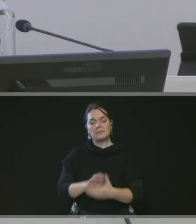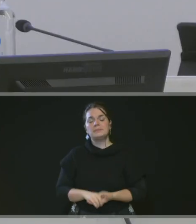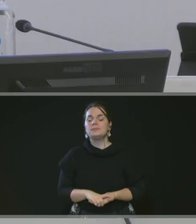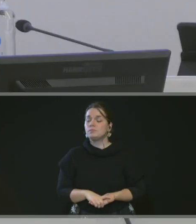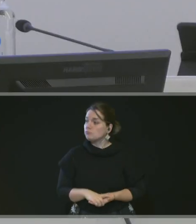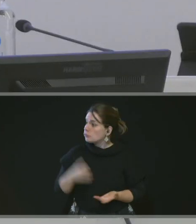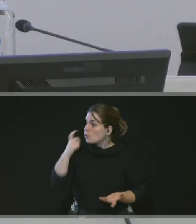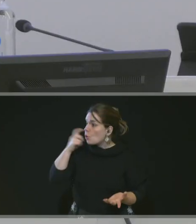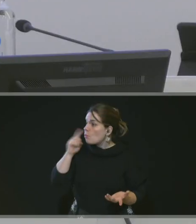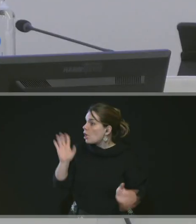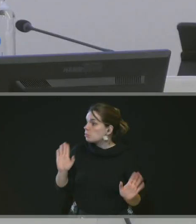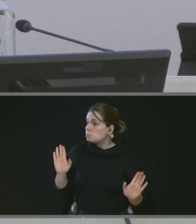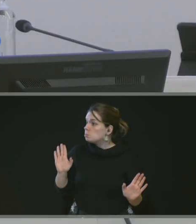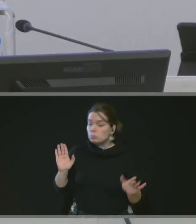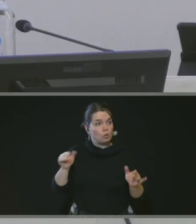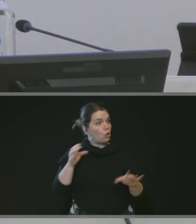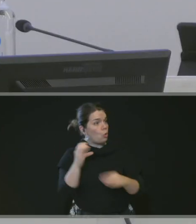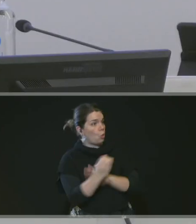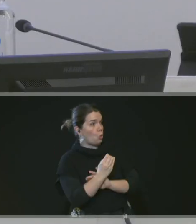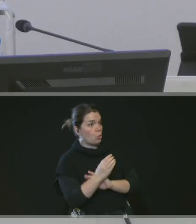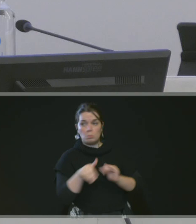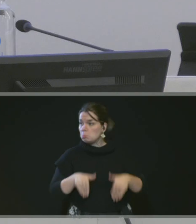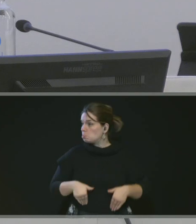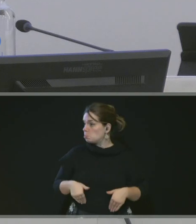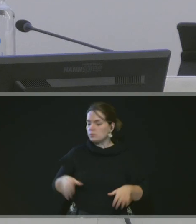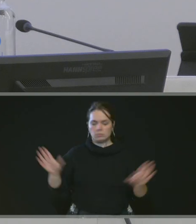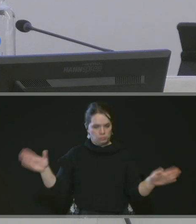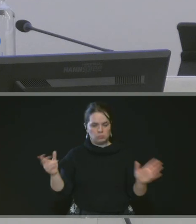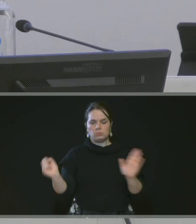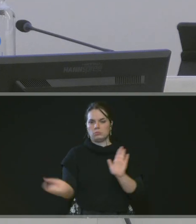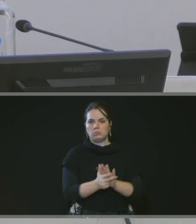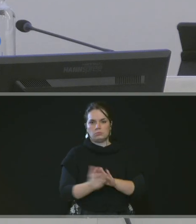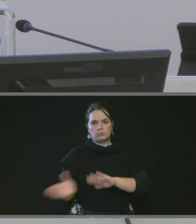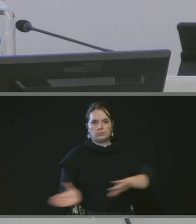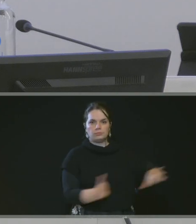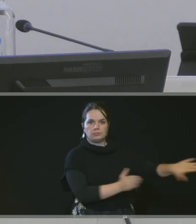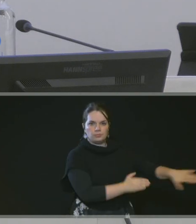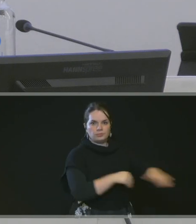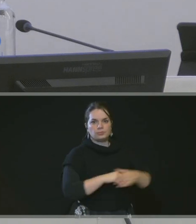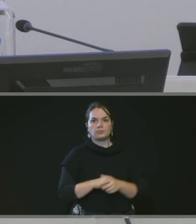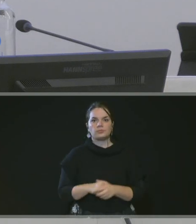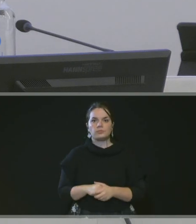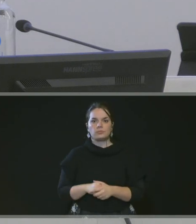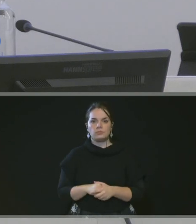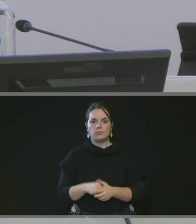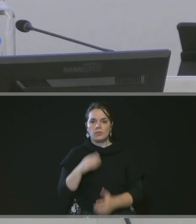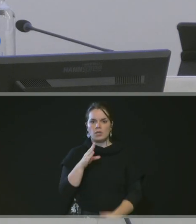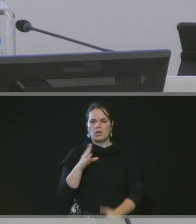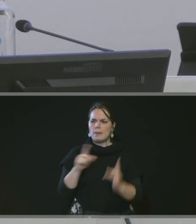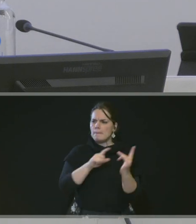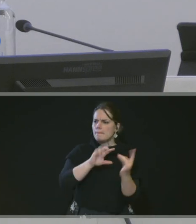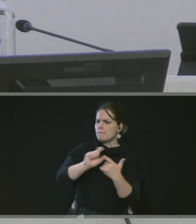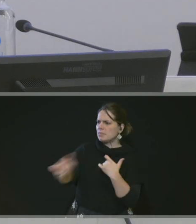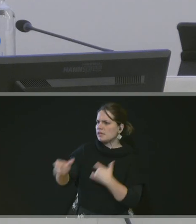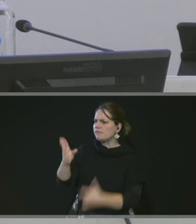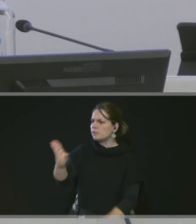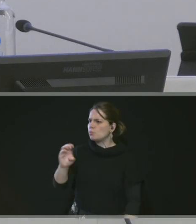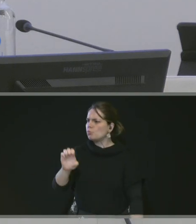Pas de commentaires, pas de vote contre, pas d'abstention, unanimité. On passe à Benoît Anctin. Ah oui, est là.